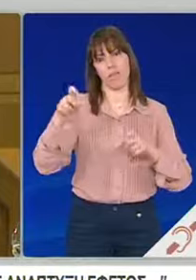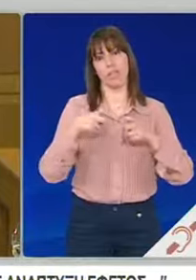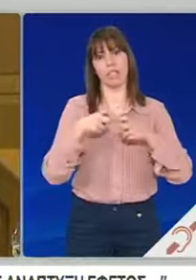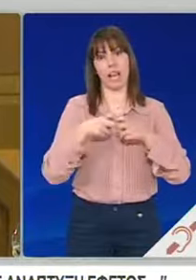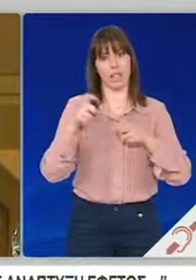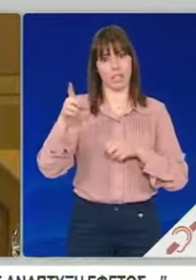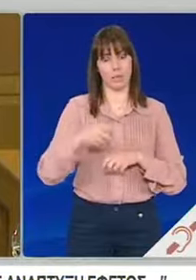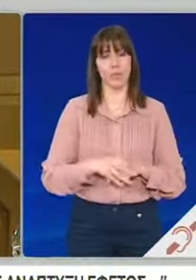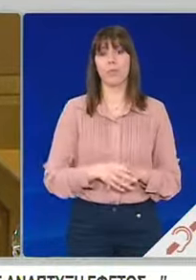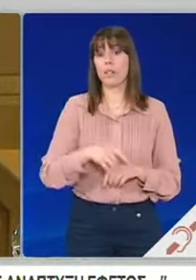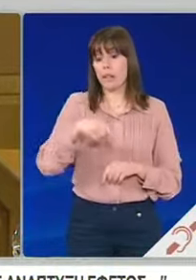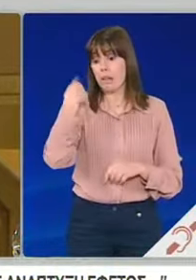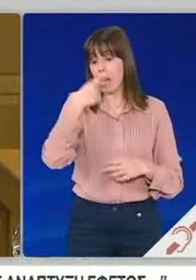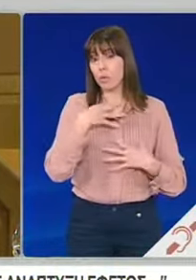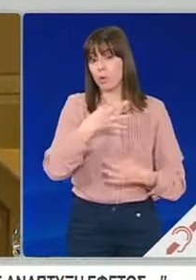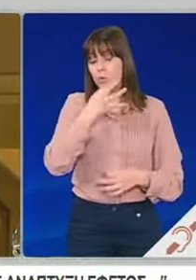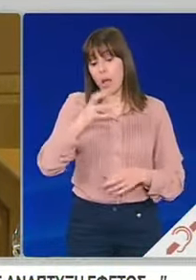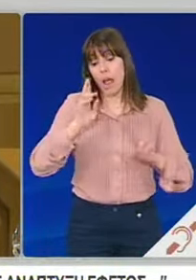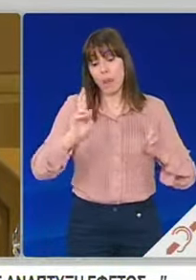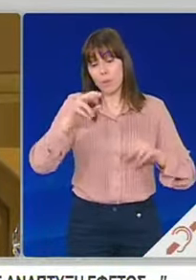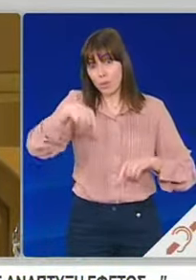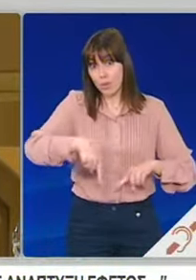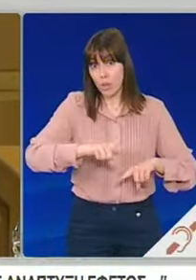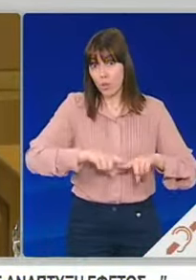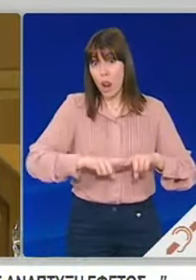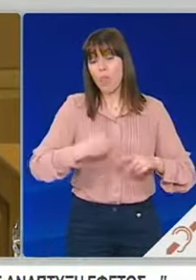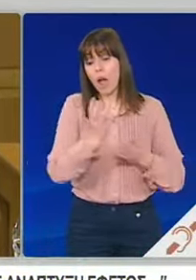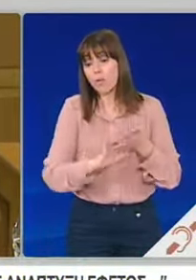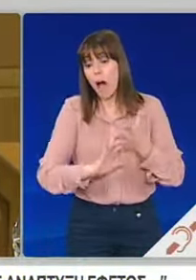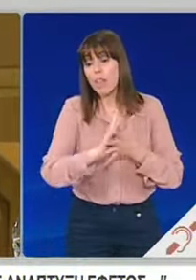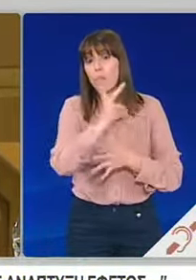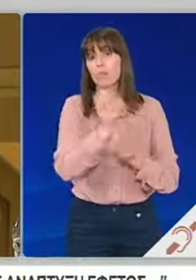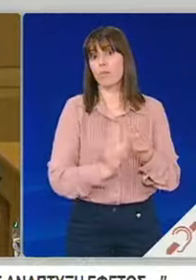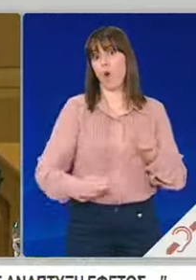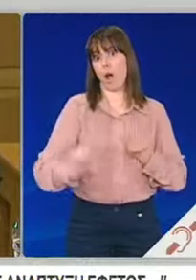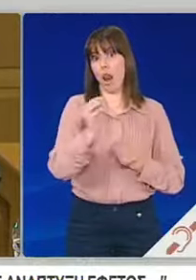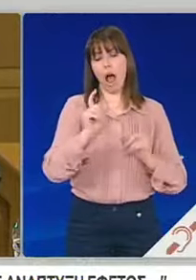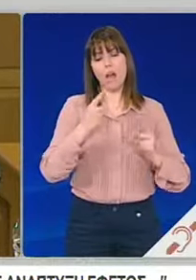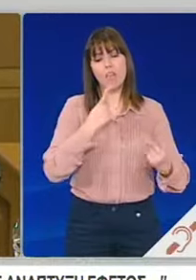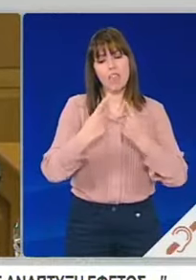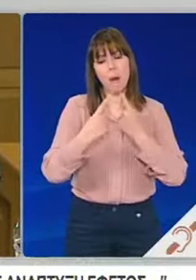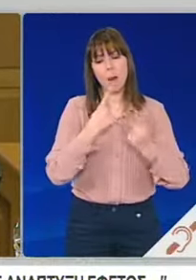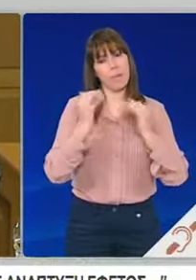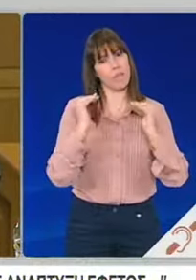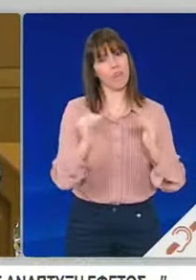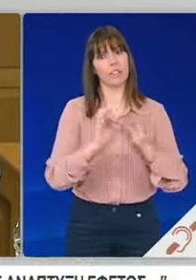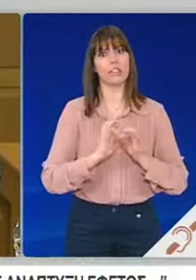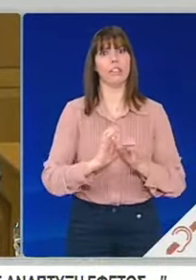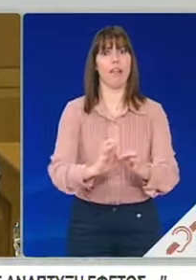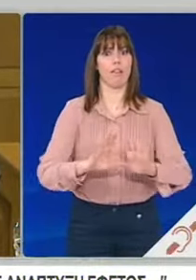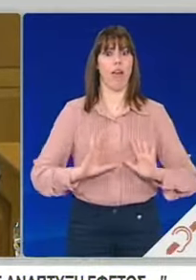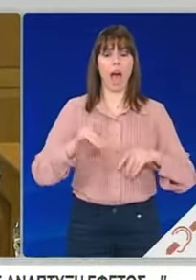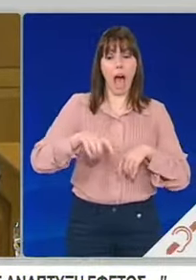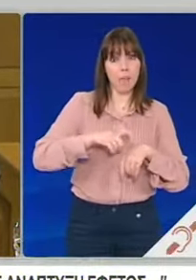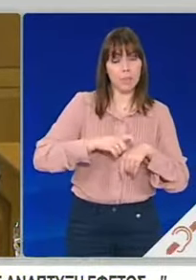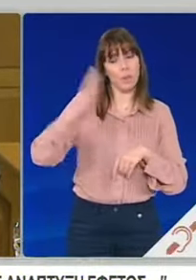σε ανάπτυξη φέτος, είπε η εκπρόσωπος, η οποία σημείωσε ότι η διαπραγμάτευση συνεχίζεται και δεν τίθεται στην παρούσα φάση